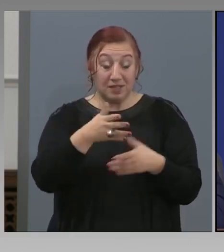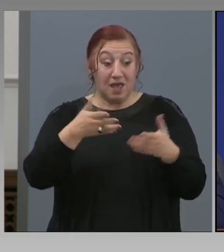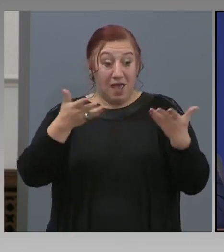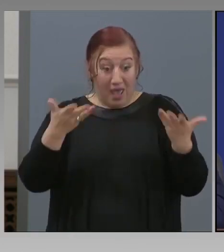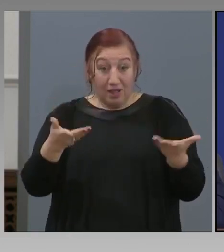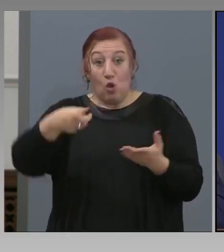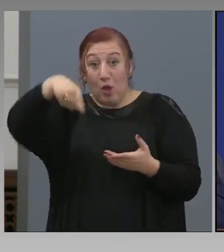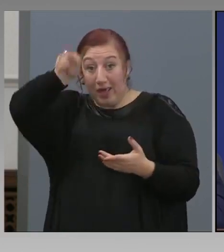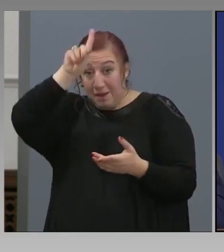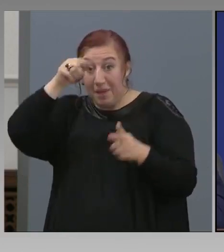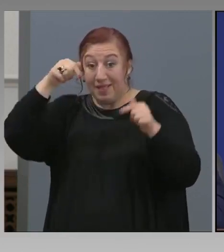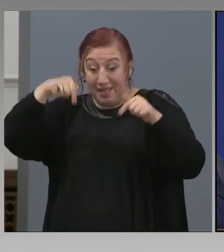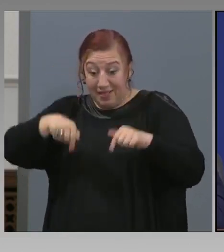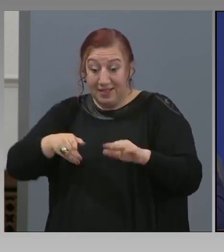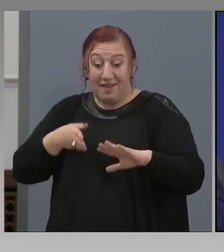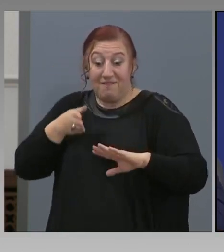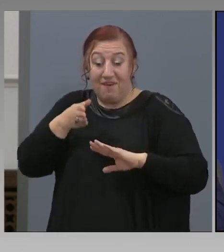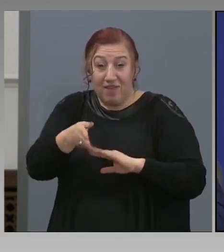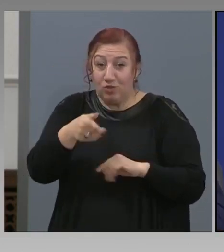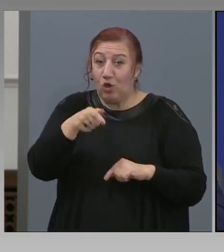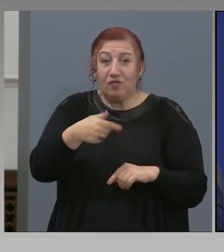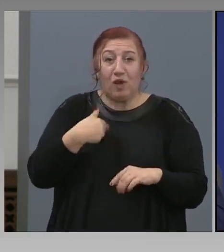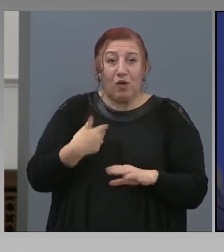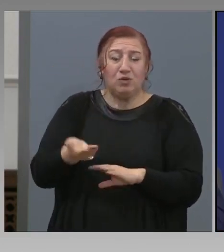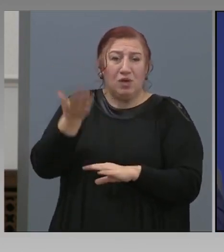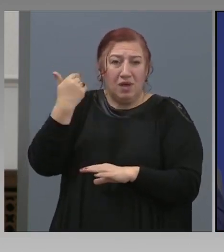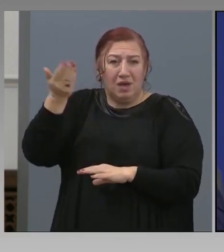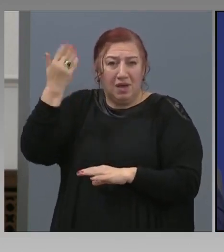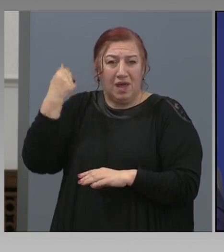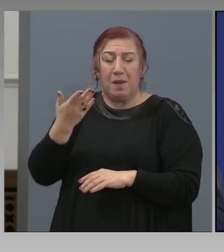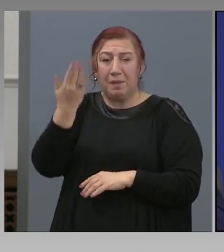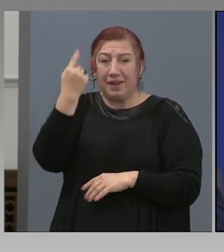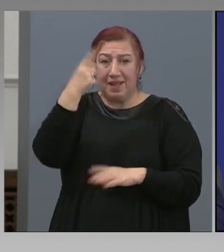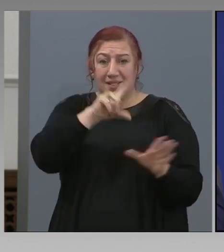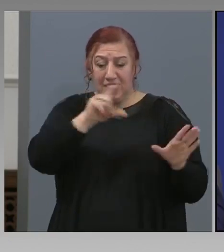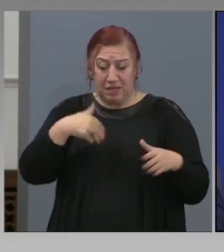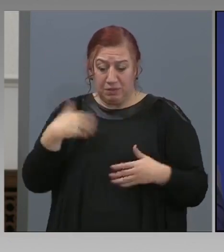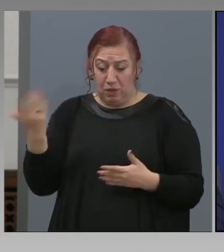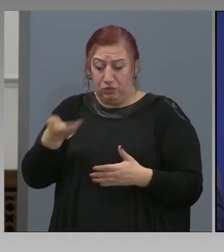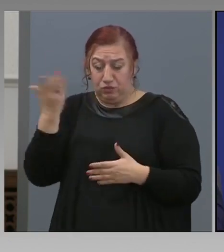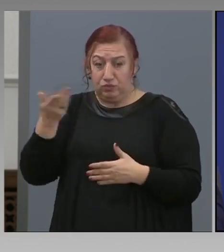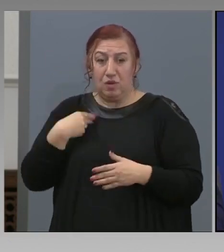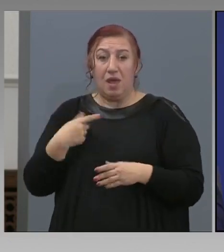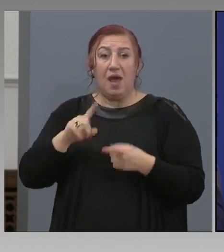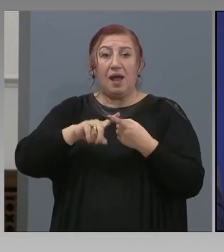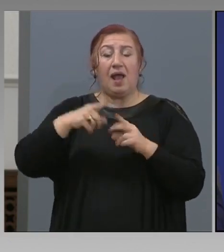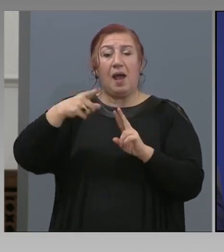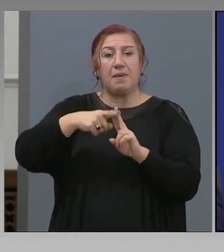германците днеска въведоха това, което ние, десп. Марино, въввехме преди една седмица. КП-петата.